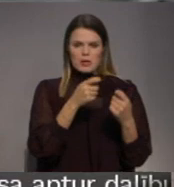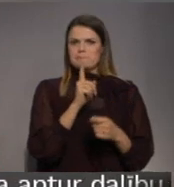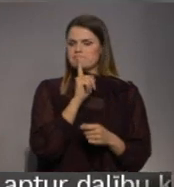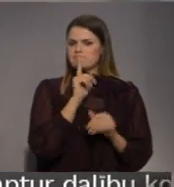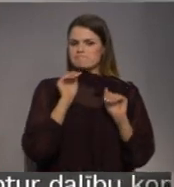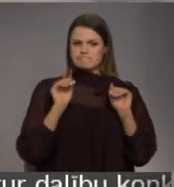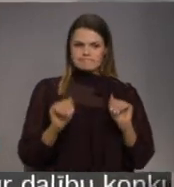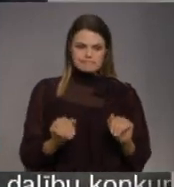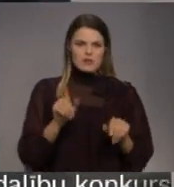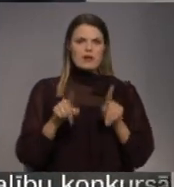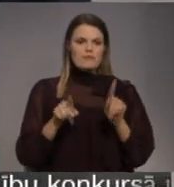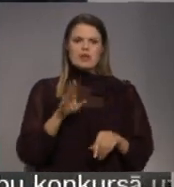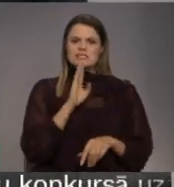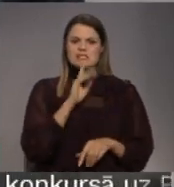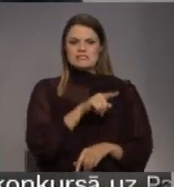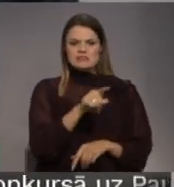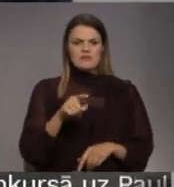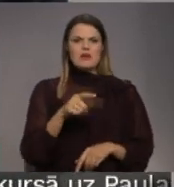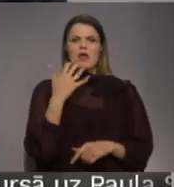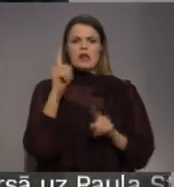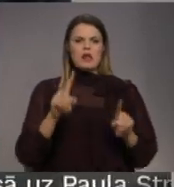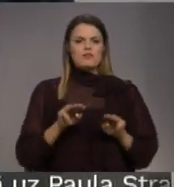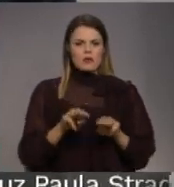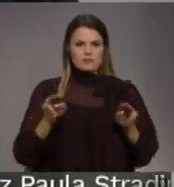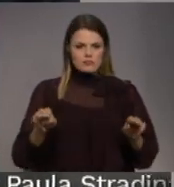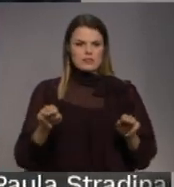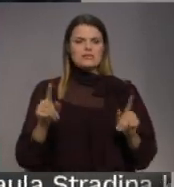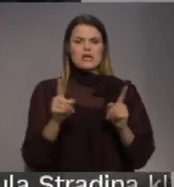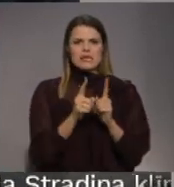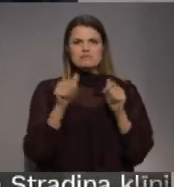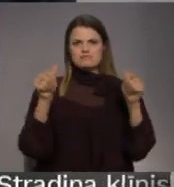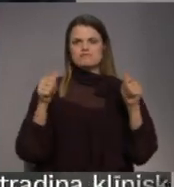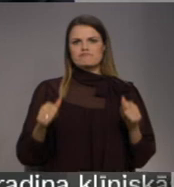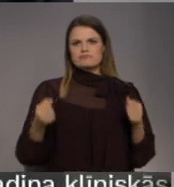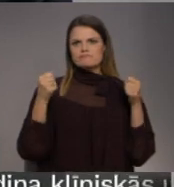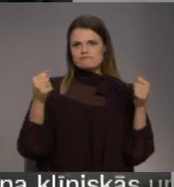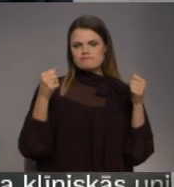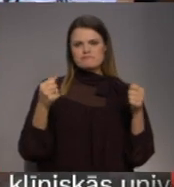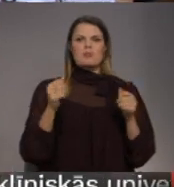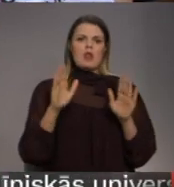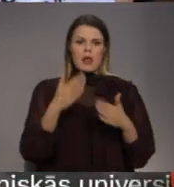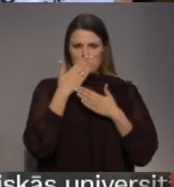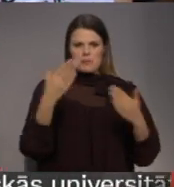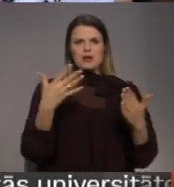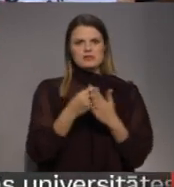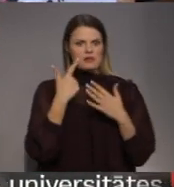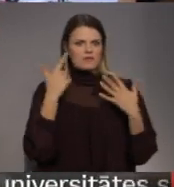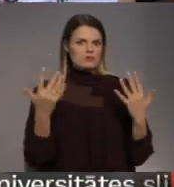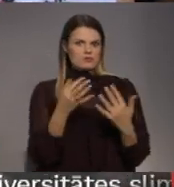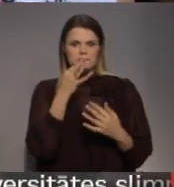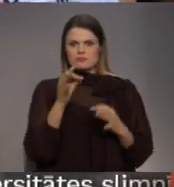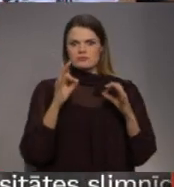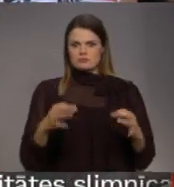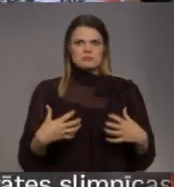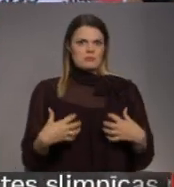izsaukšanu, dažas sievietes pie ārlietu ministrijas bija paspējušas ātri sarīkot īsu piketu, lai paaustu savu nostāju. Nu, traģiski, tāpat